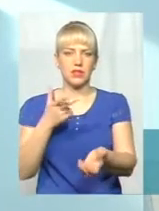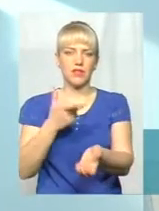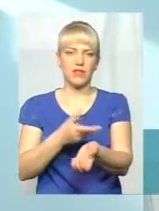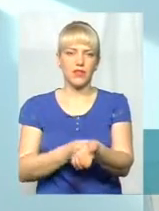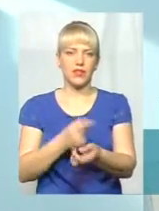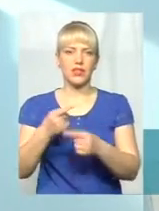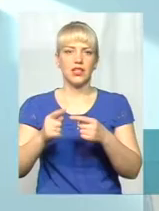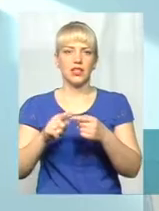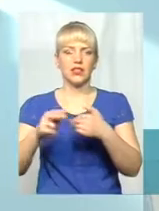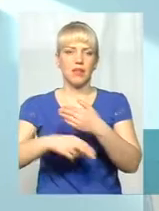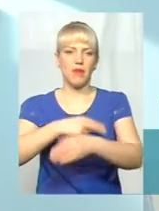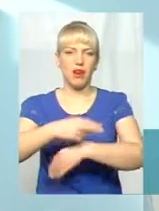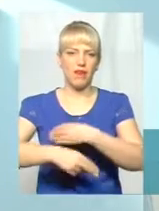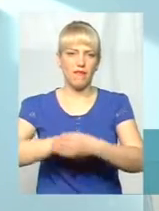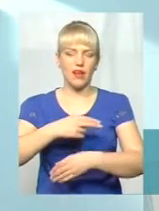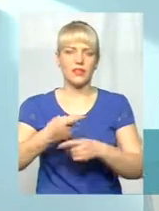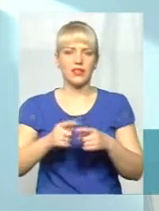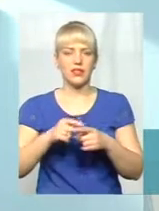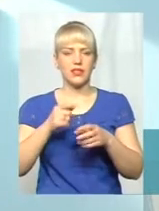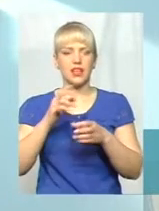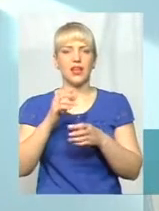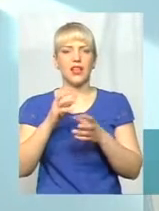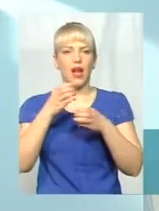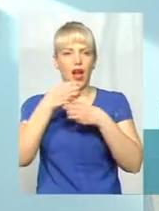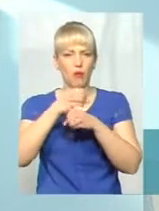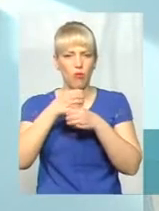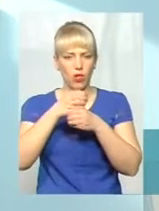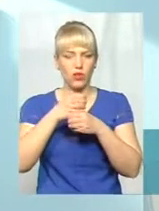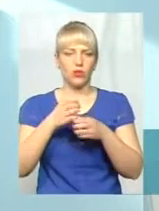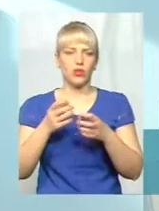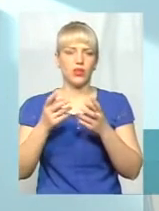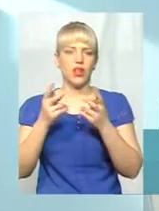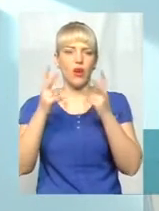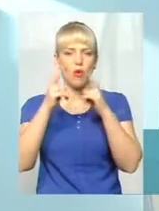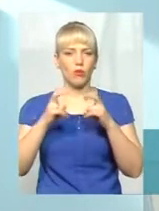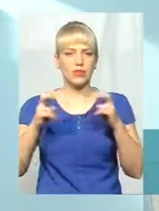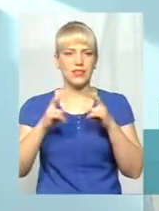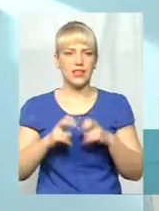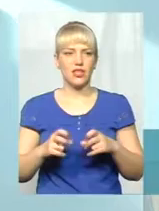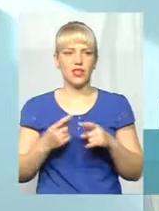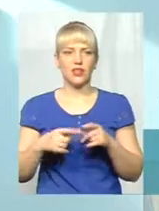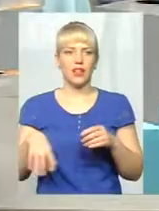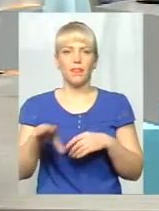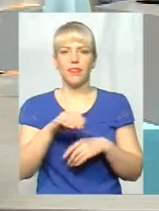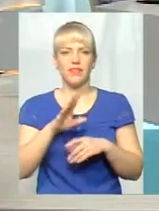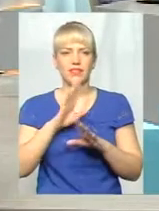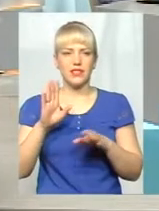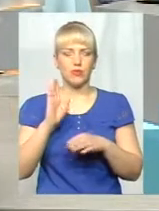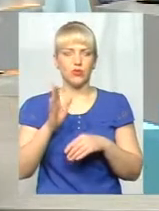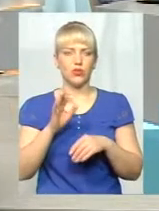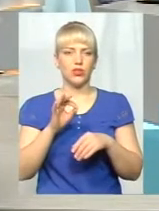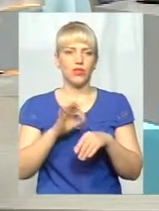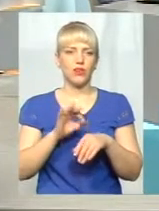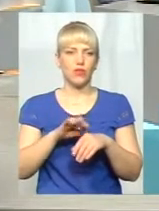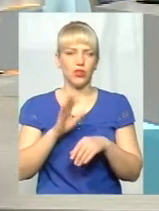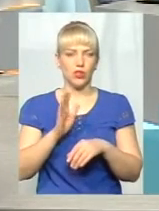перев'язки, це і лабораторне обстеження. Це все для хворого. І не всі хворі будуть хворіти, не всі пацієнти